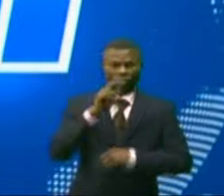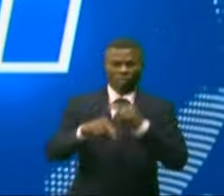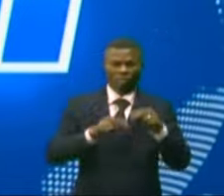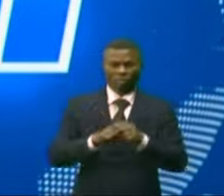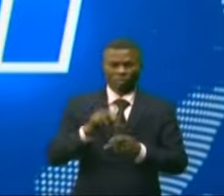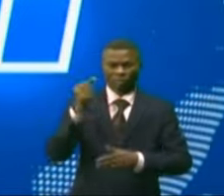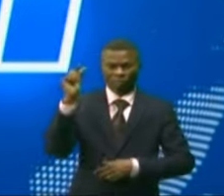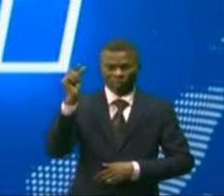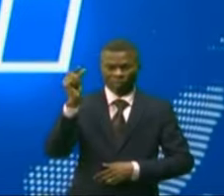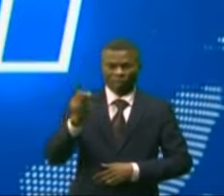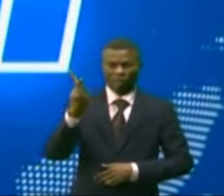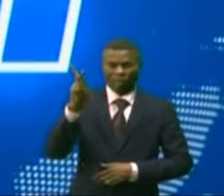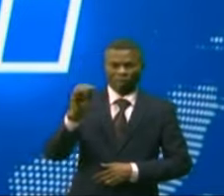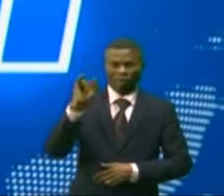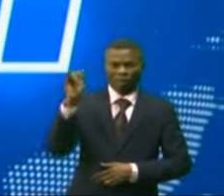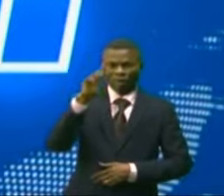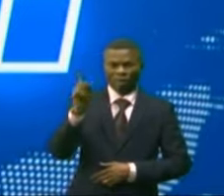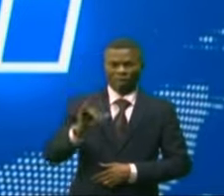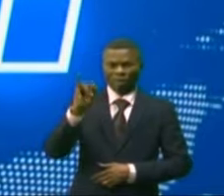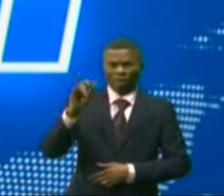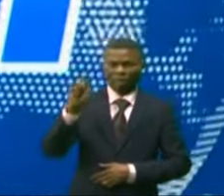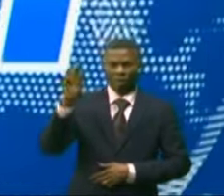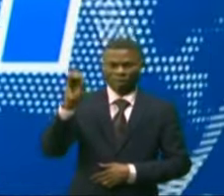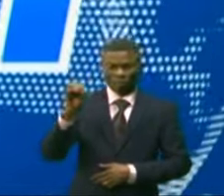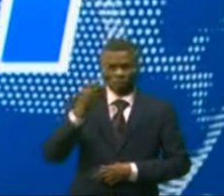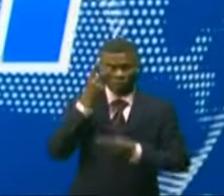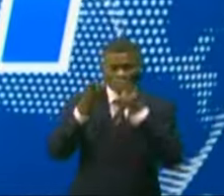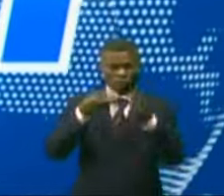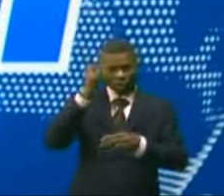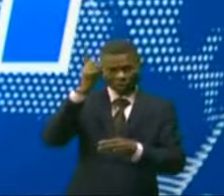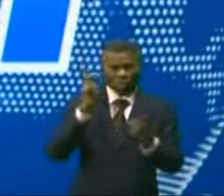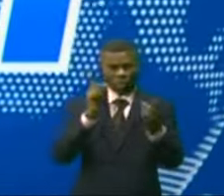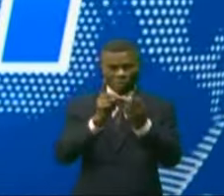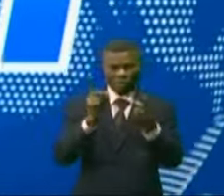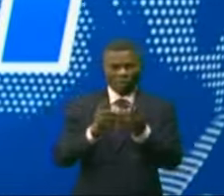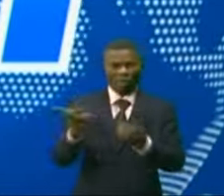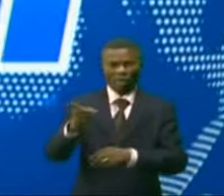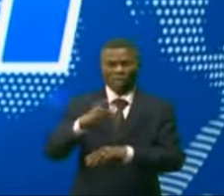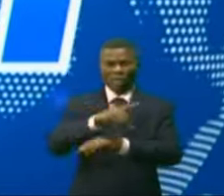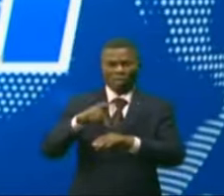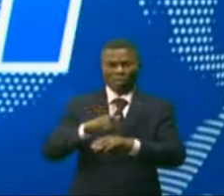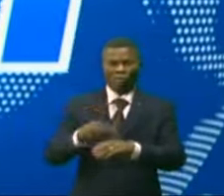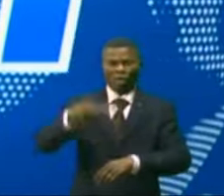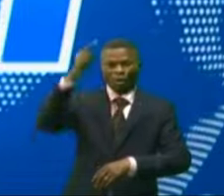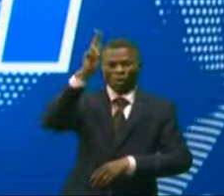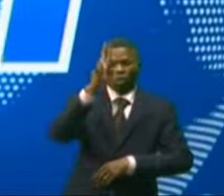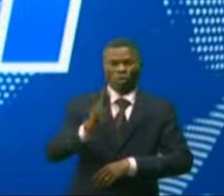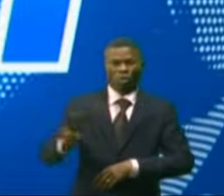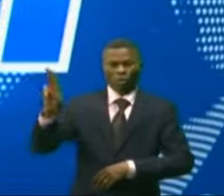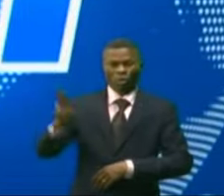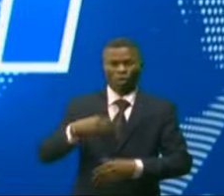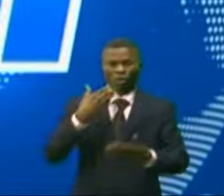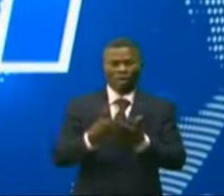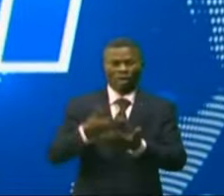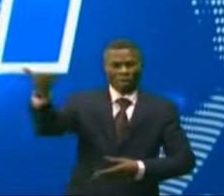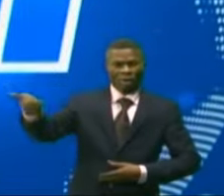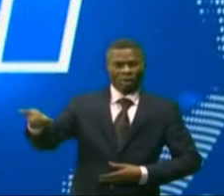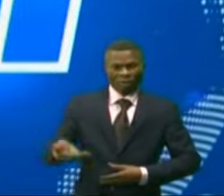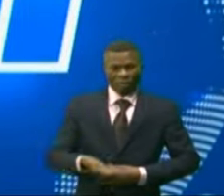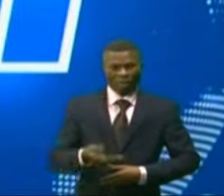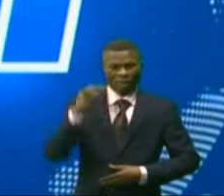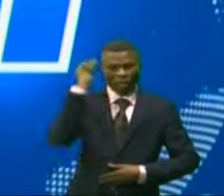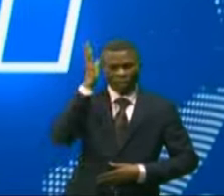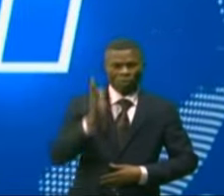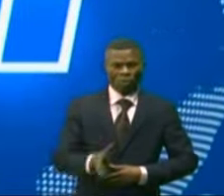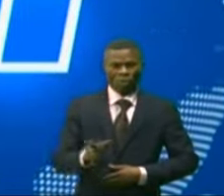des Mines Kizito Pakabomba a effectué sa toute première mission de proximité dans la province du Otuélé à son arrivée. Il a été accueilli par le